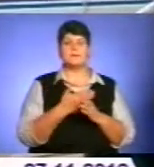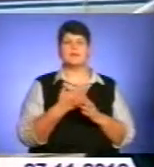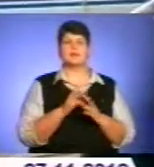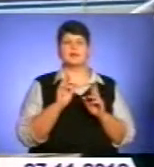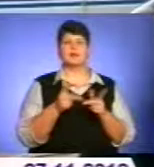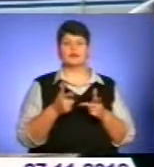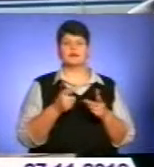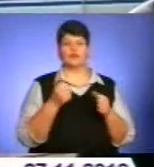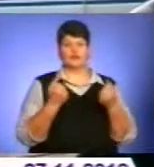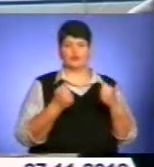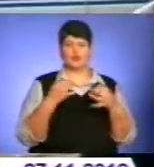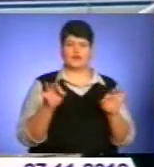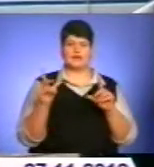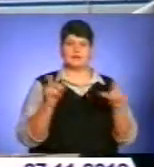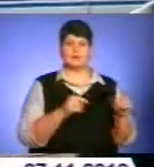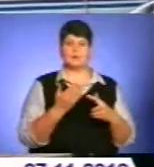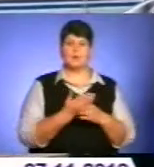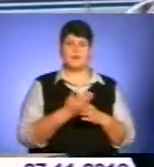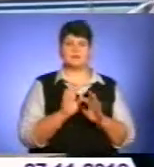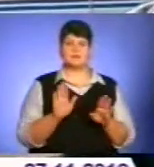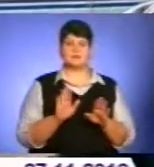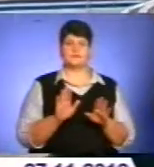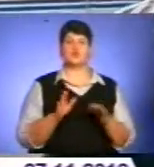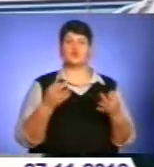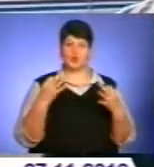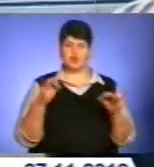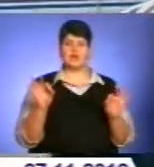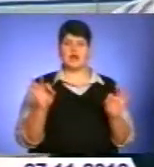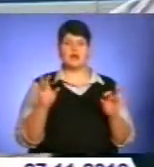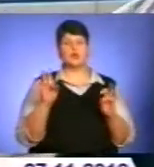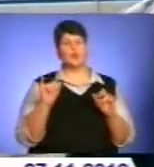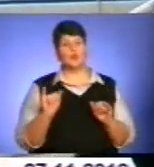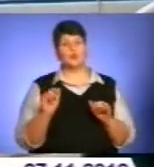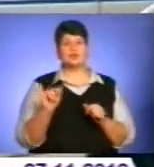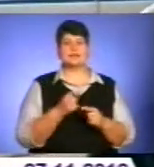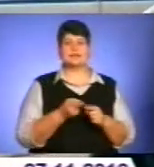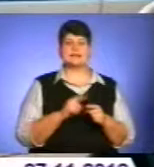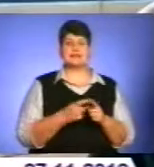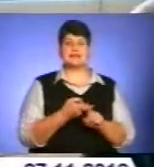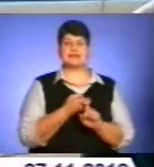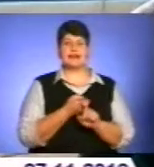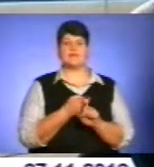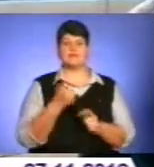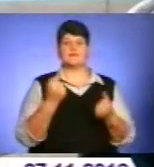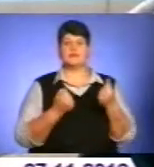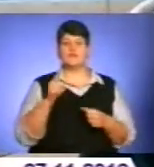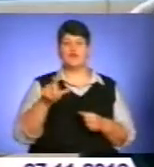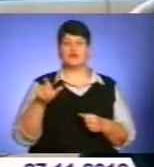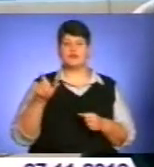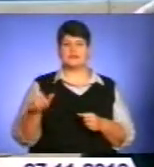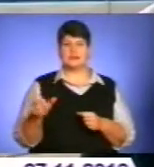ставляться? Чи дозволяють їздити по пільгу? Дозволяють. Ну, це залежить від водія. Якщо ж,